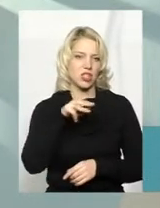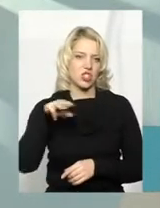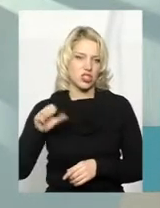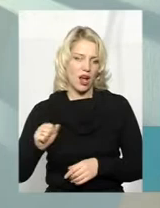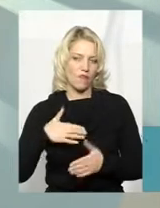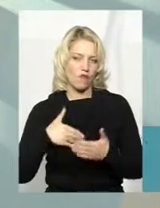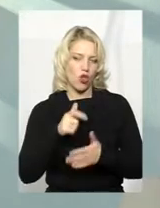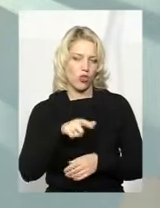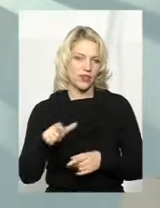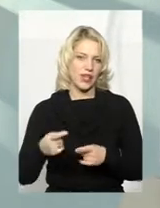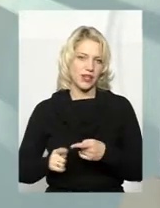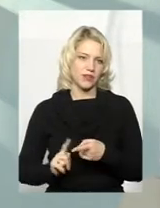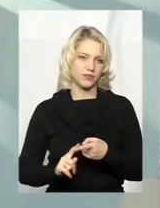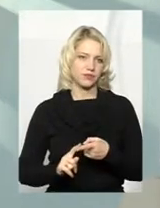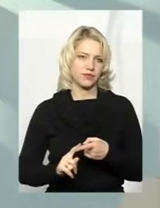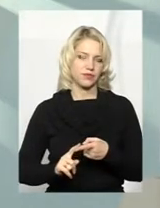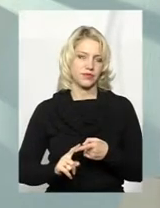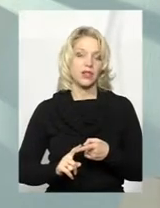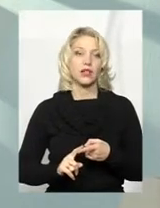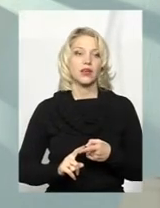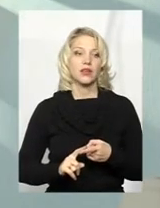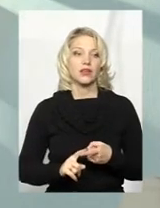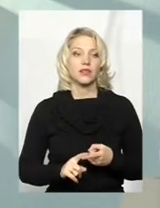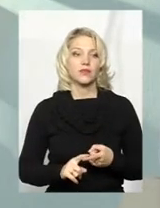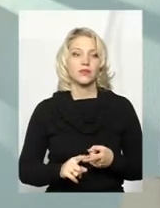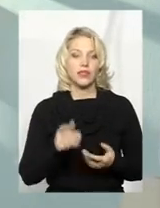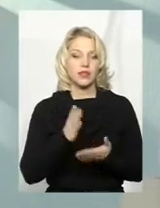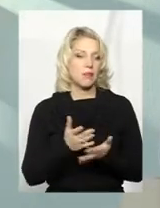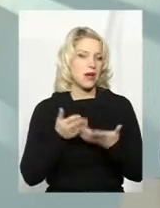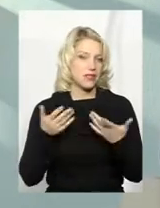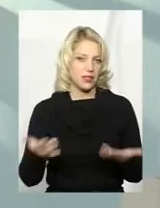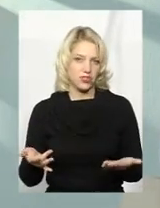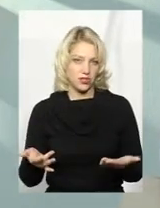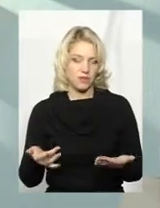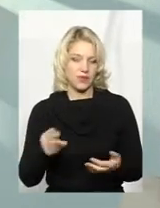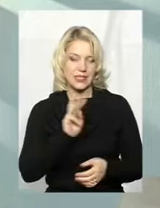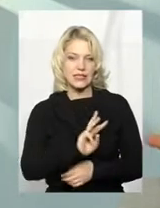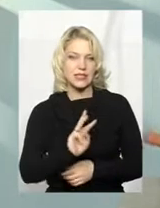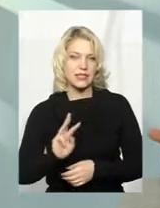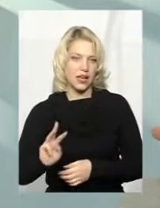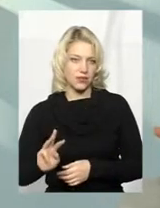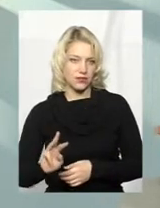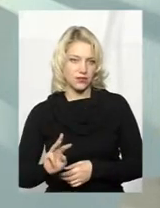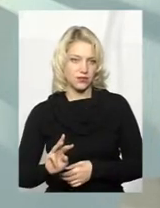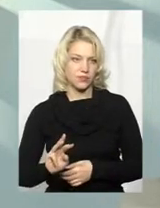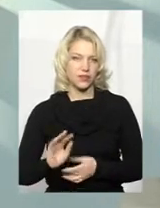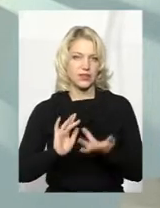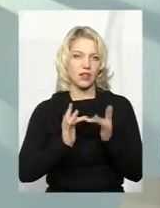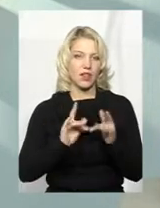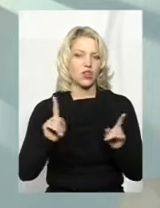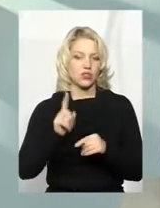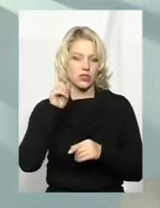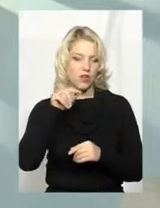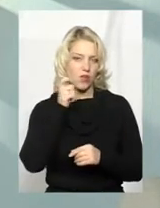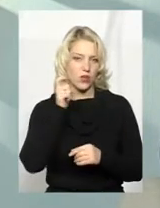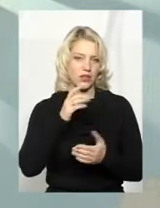вони так умовно кажуть, називаються. І є безліч таких сайтів. Теж я знаю, що в Україні